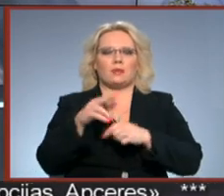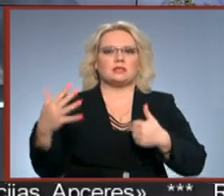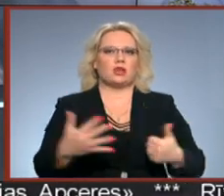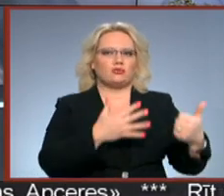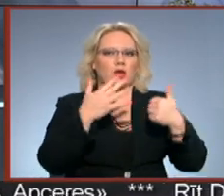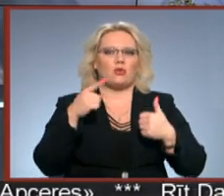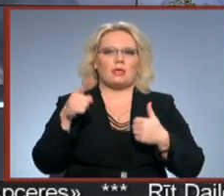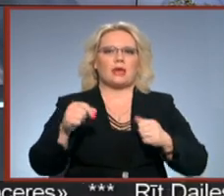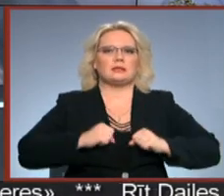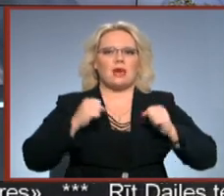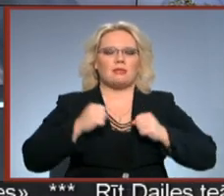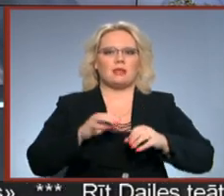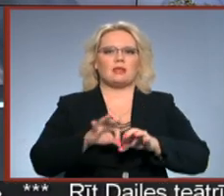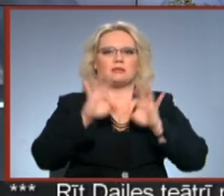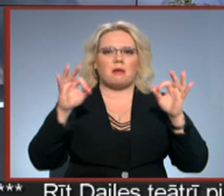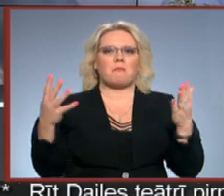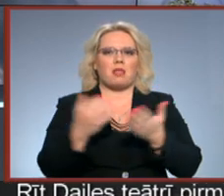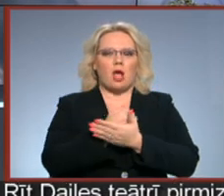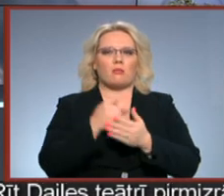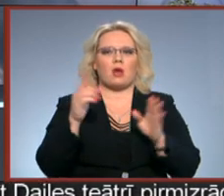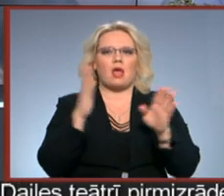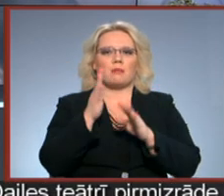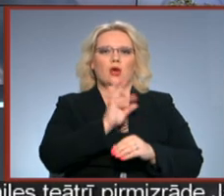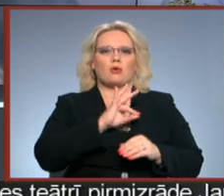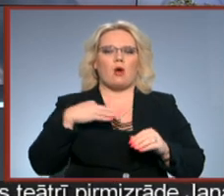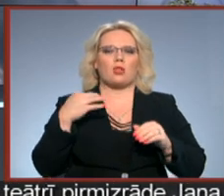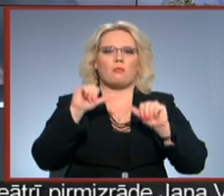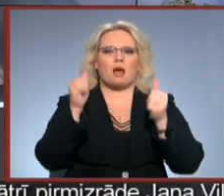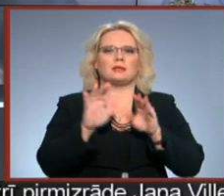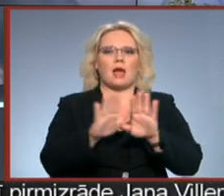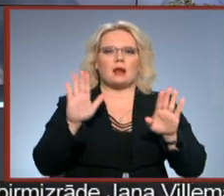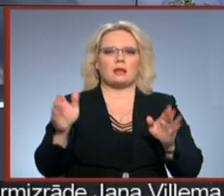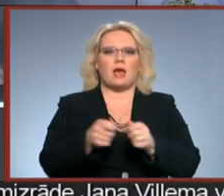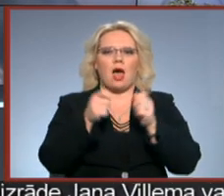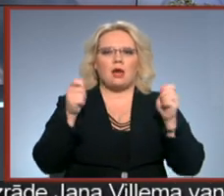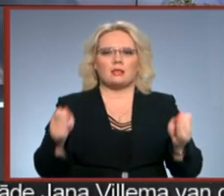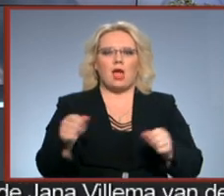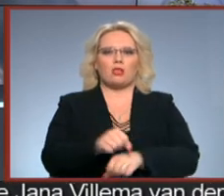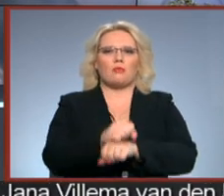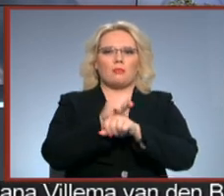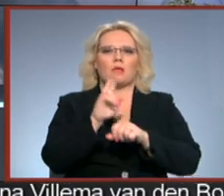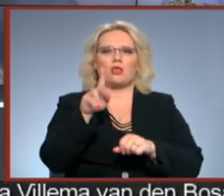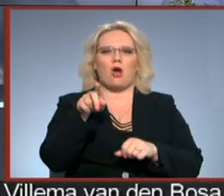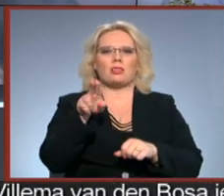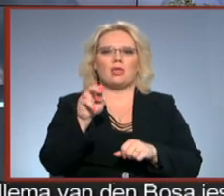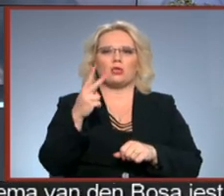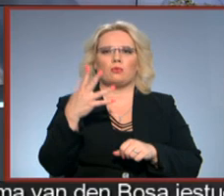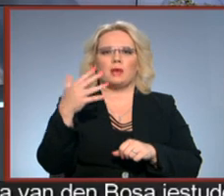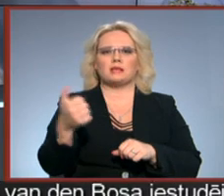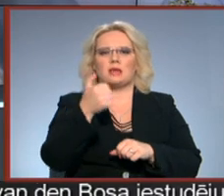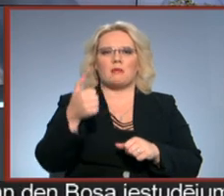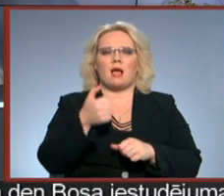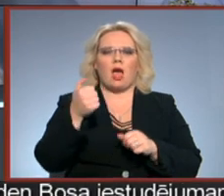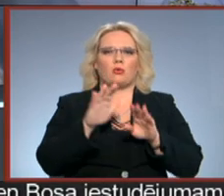vainagojušies panākumiem un laikmetīgo rotu mākslas galerijā šodien atklāja dumpinieka Notenā 25 darba gadu retrospekciju. Turklāt